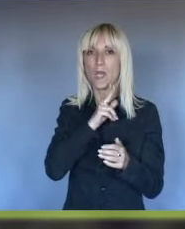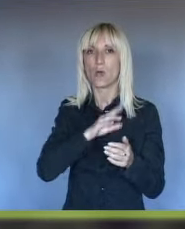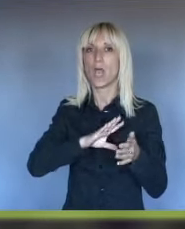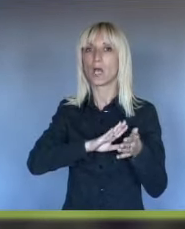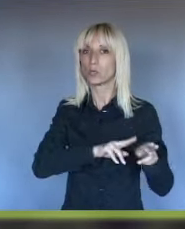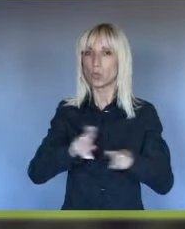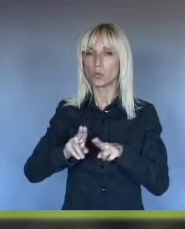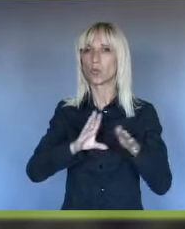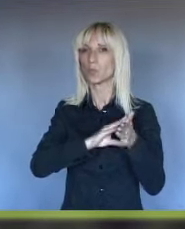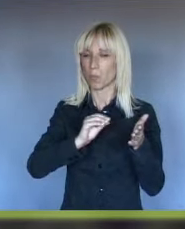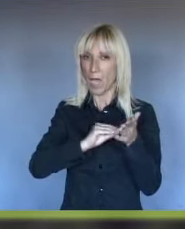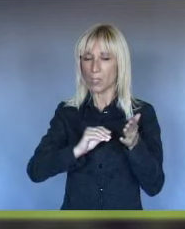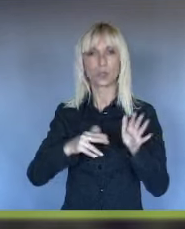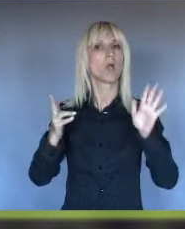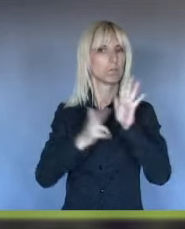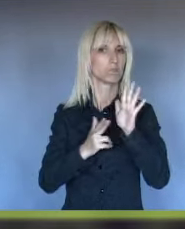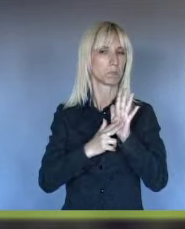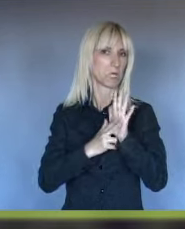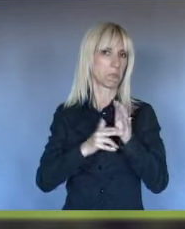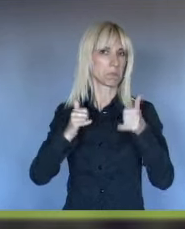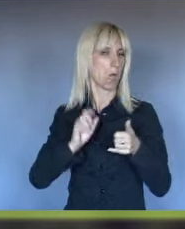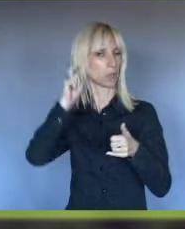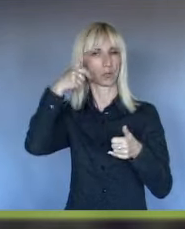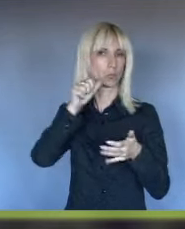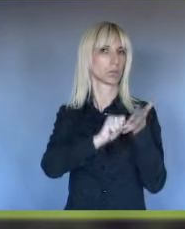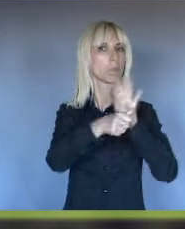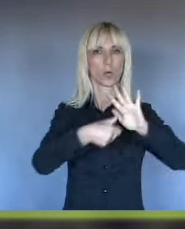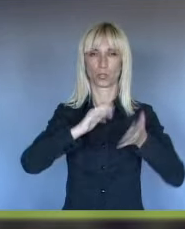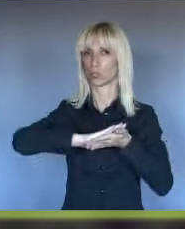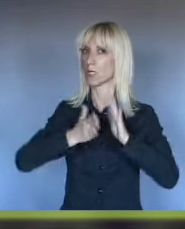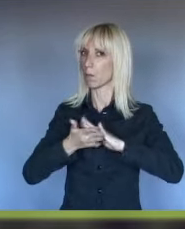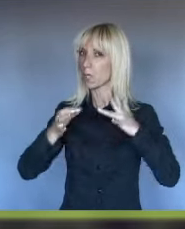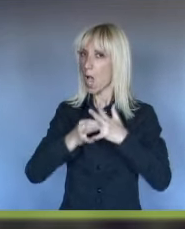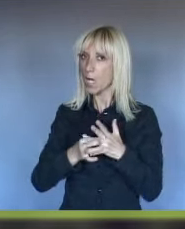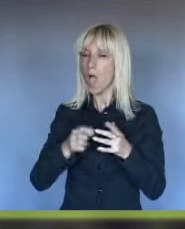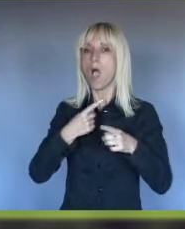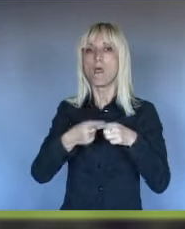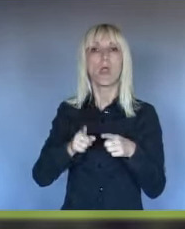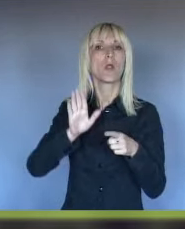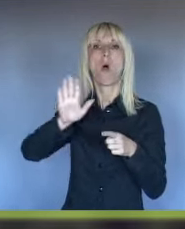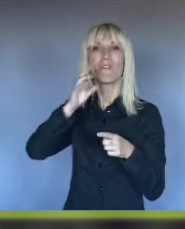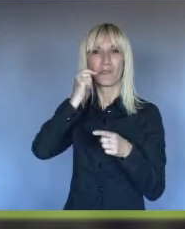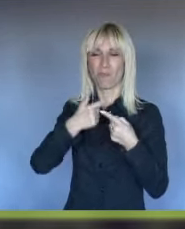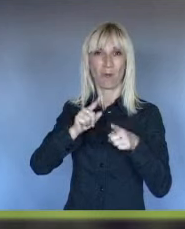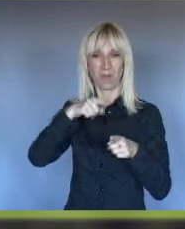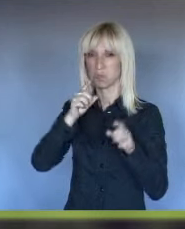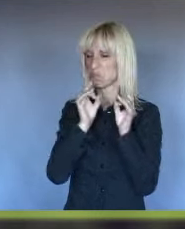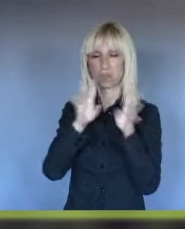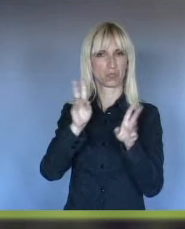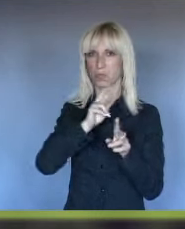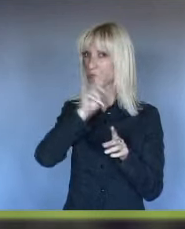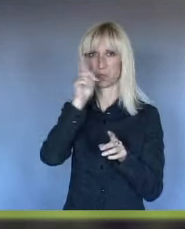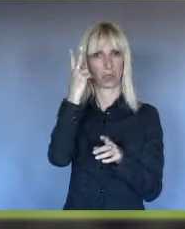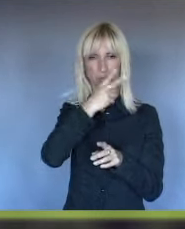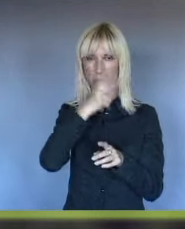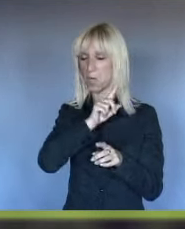tumaču, jer danas sutra možeš da poništiti taj brak, jer oni mogu navesti da ništa nisu